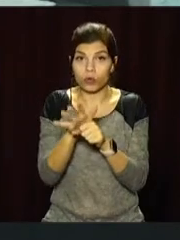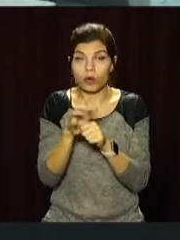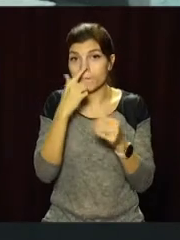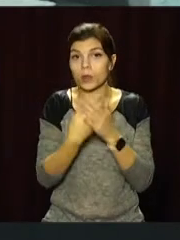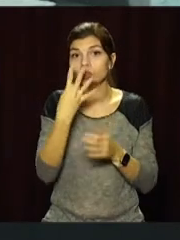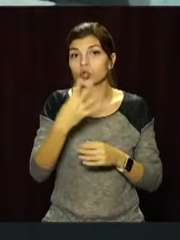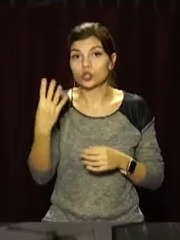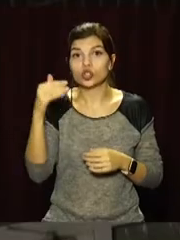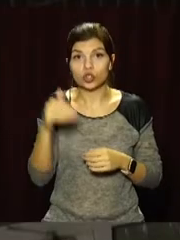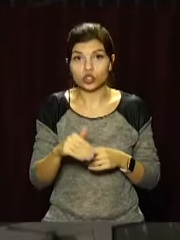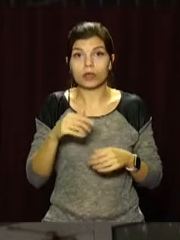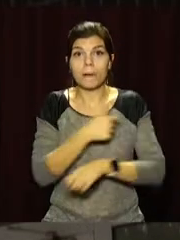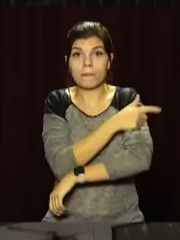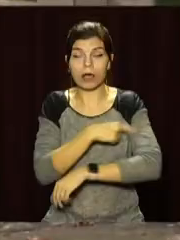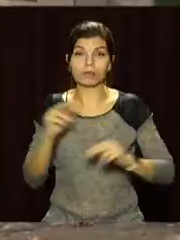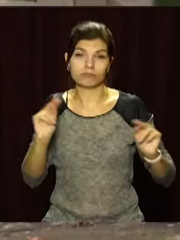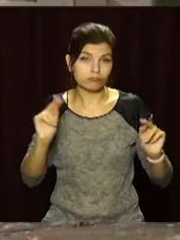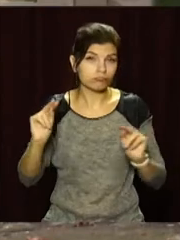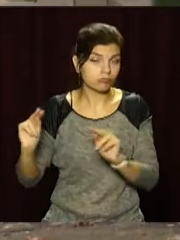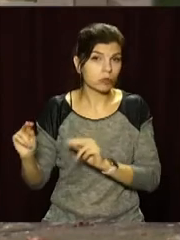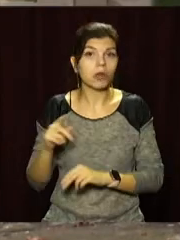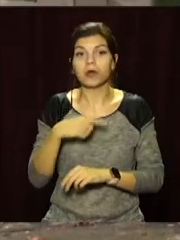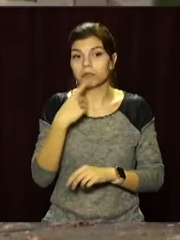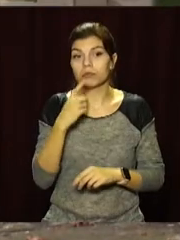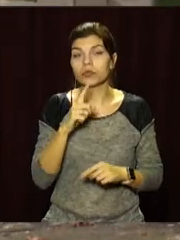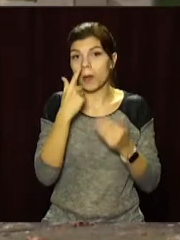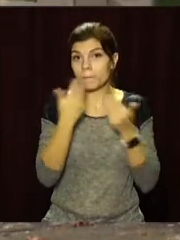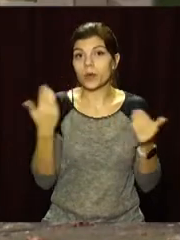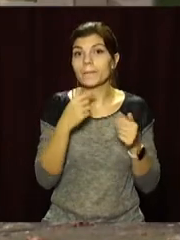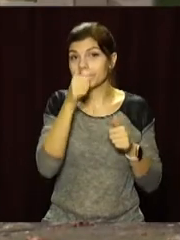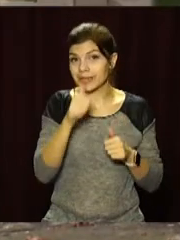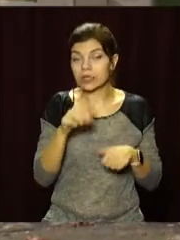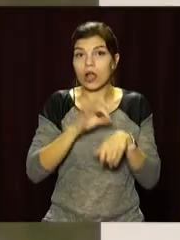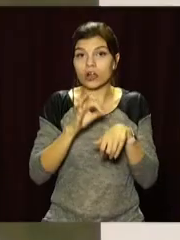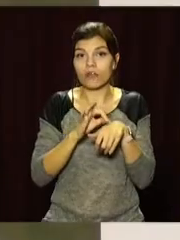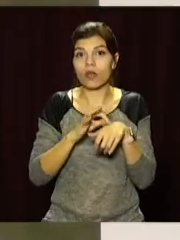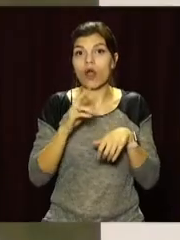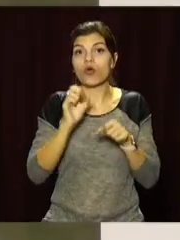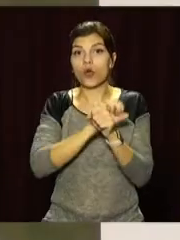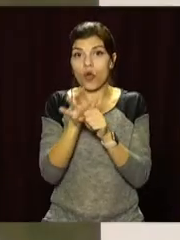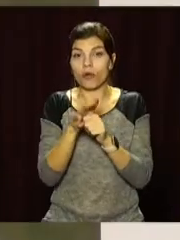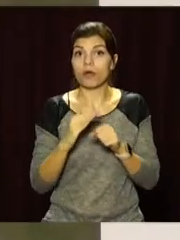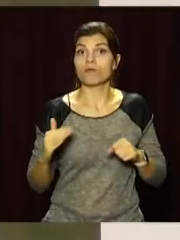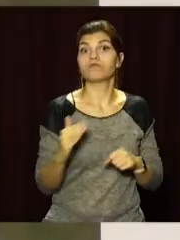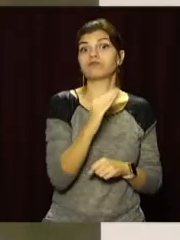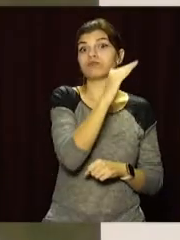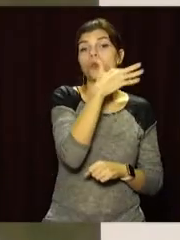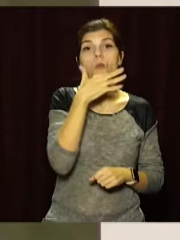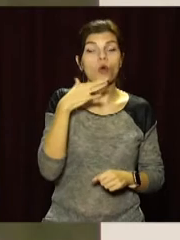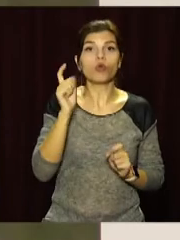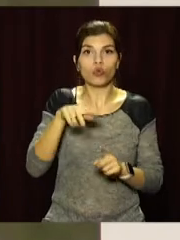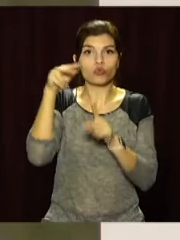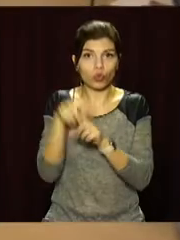майже 44 тисячі медиків. У відомстві кажуть, за останній місяці рівень захворюваності на ковід-зріз збільшилося і